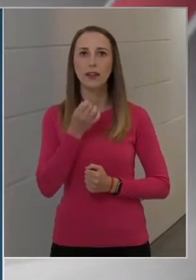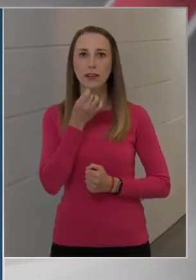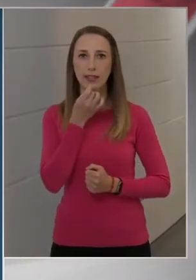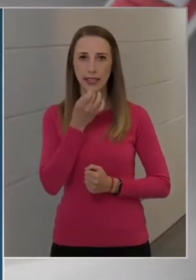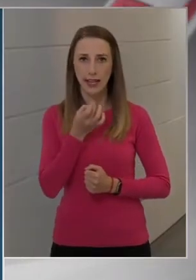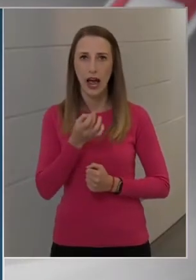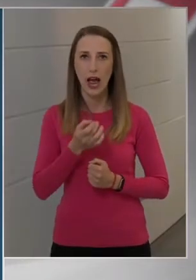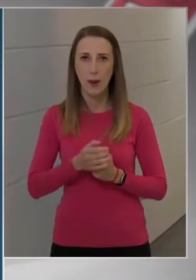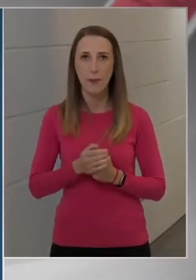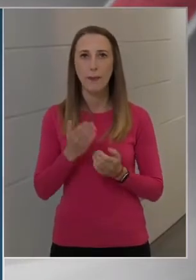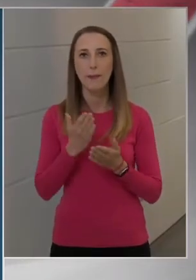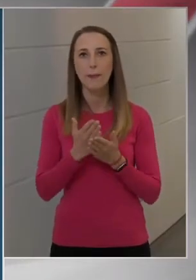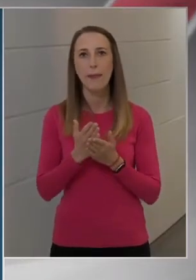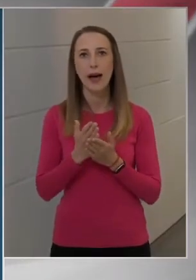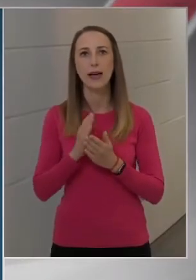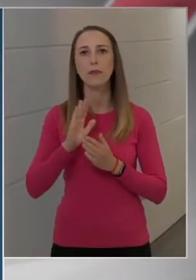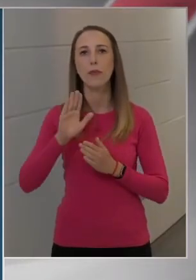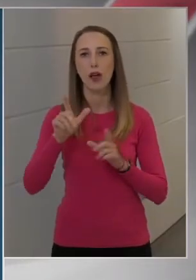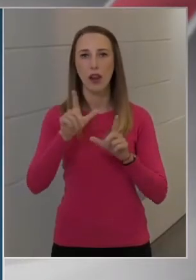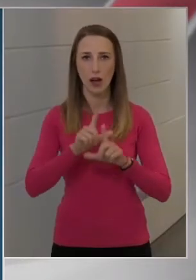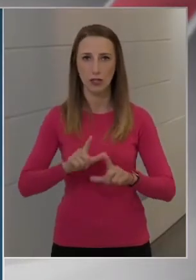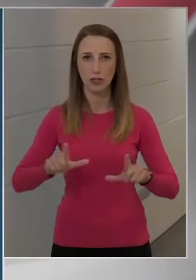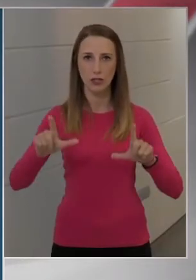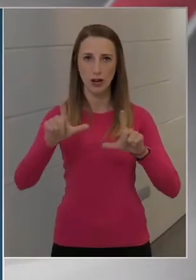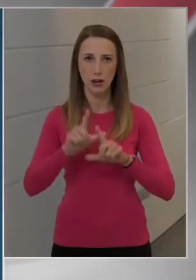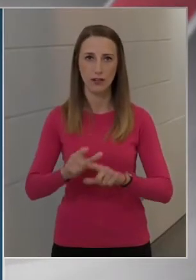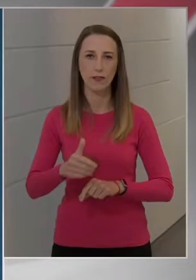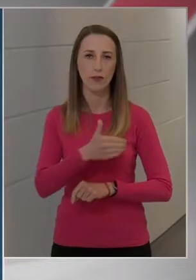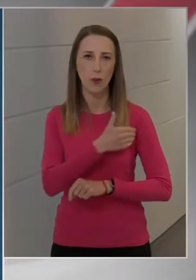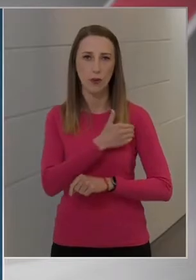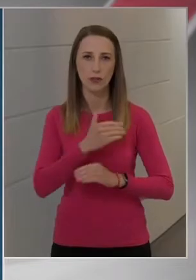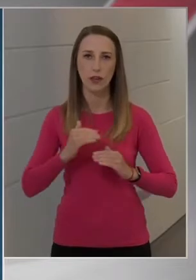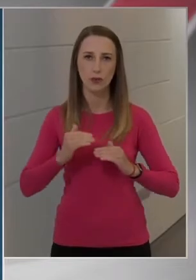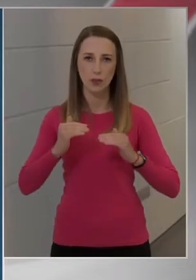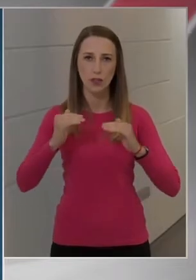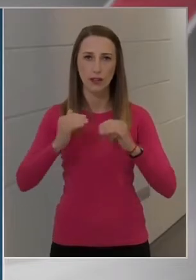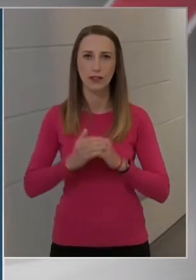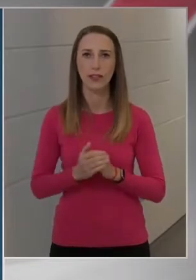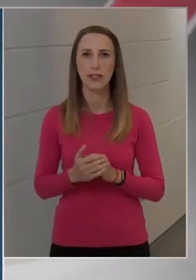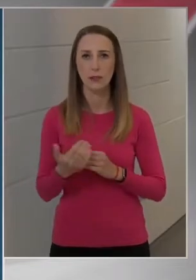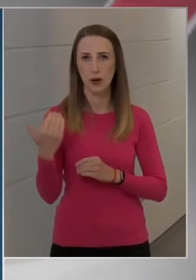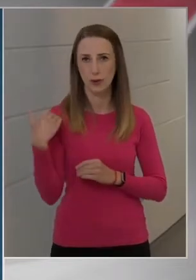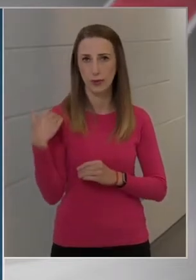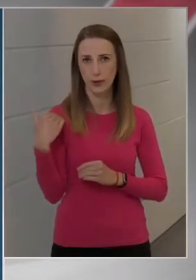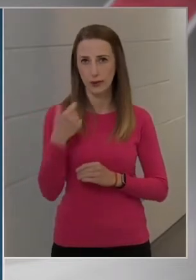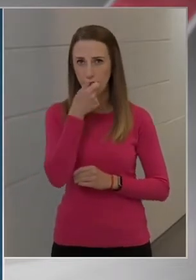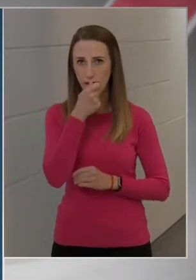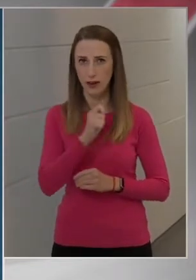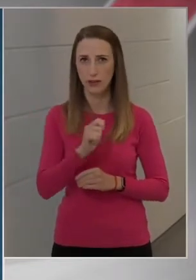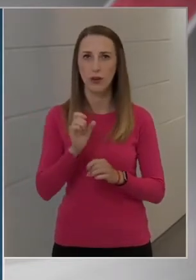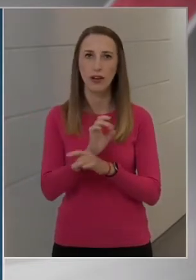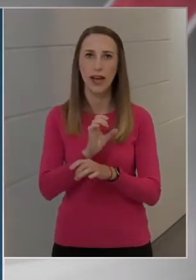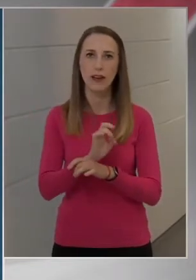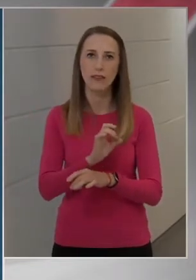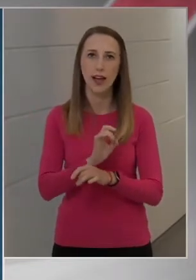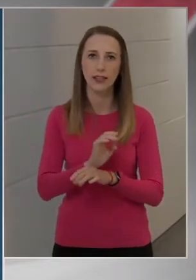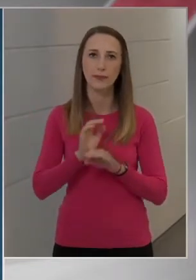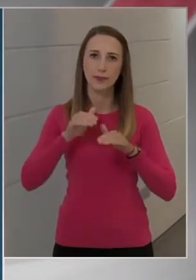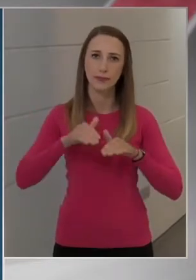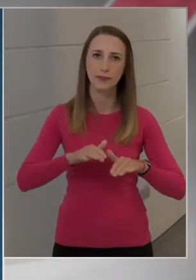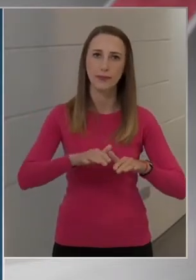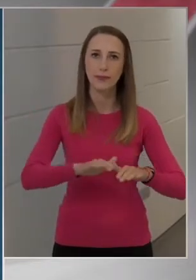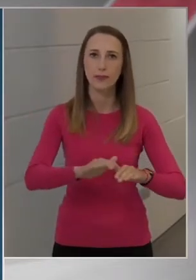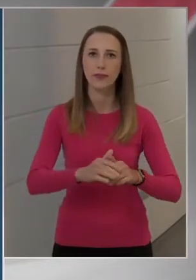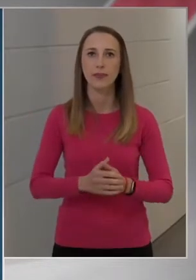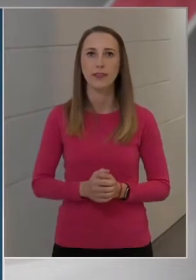már majd lassan, fokozatosan, de magunk mögött hagyhatjuk a járványt, hiszen